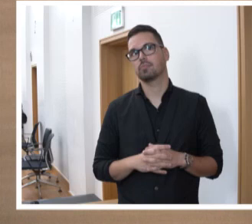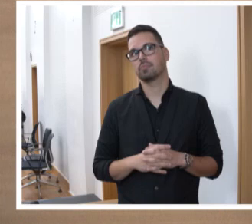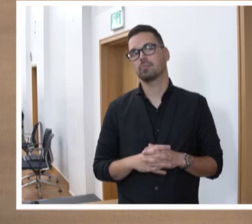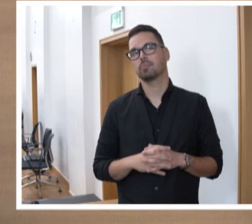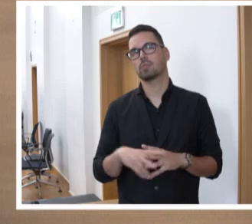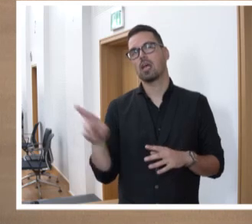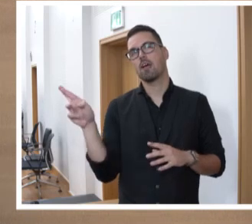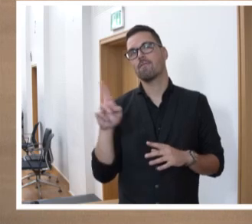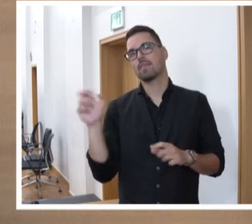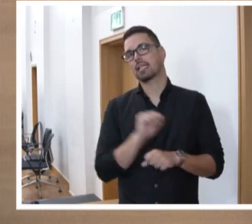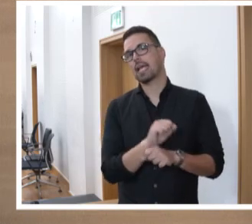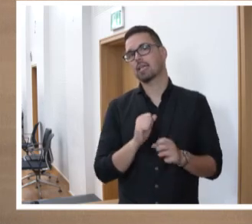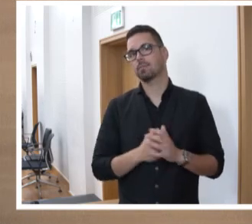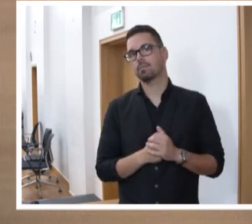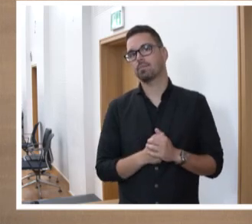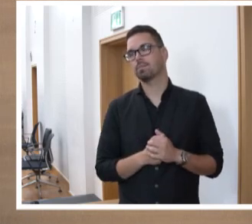Wer ist dagegen?